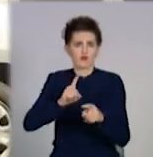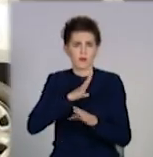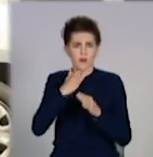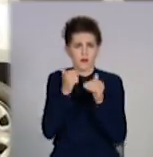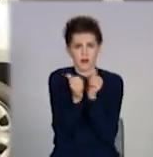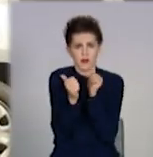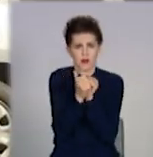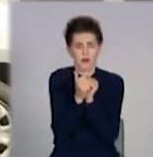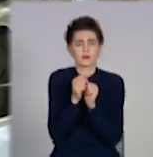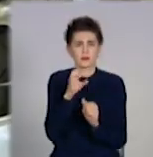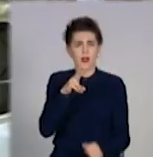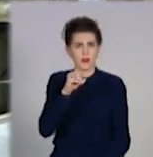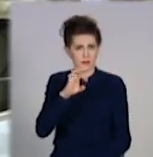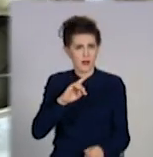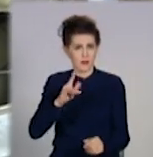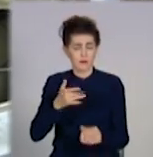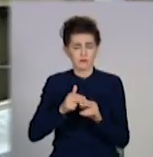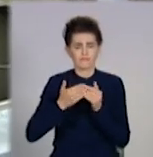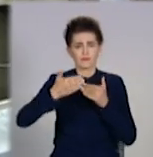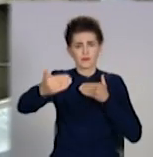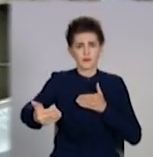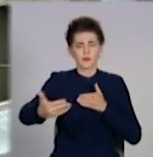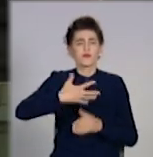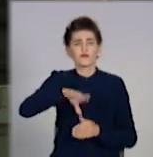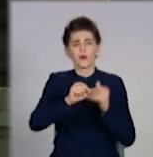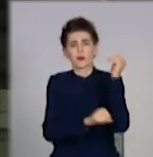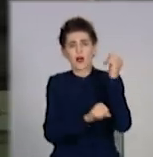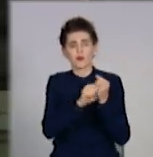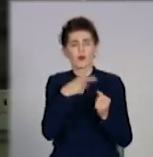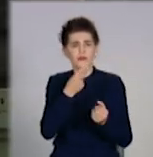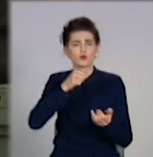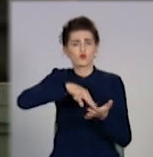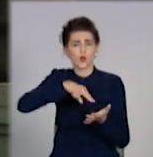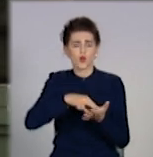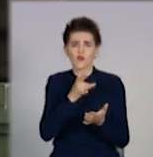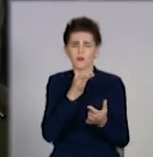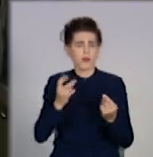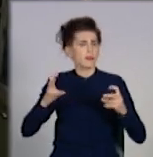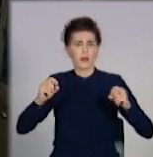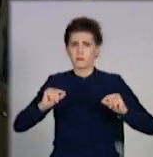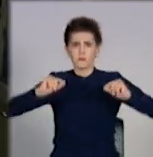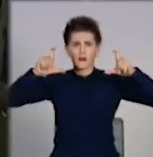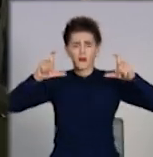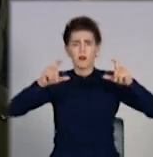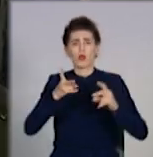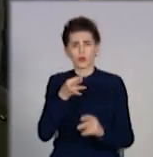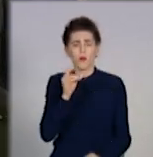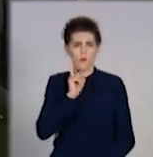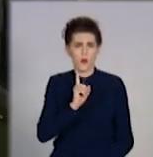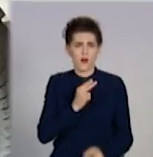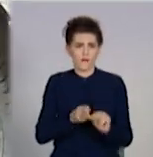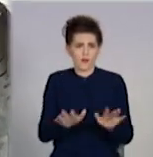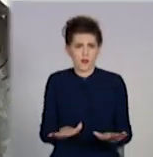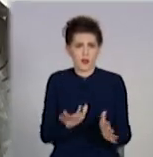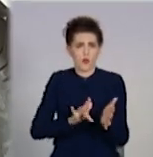близько слесарей. Співробітники зізнаються, ціни на послуги під час пандемії не пішли вгору. Принаймні в Покровську.